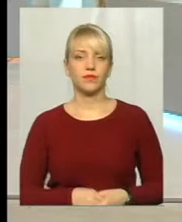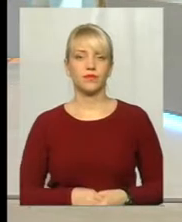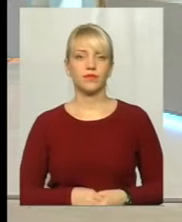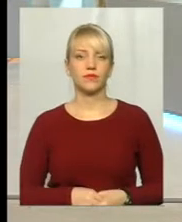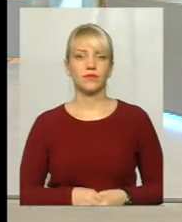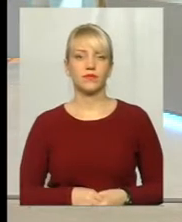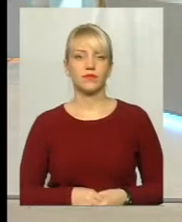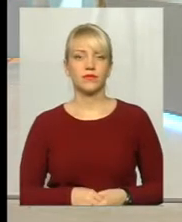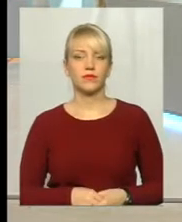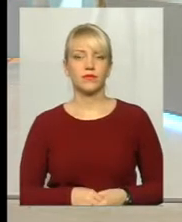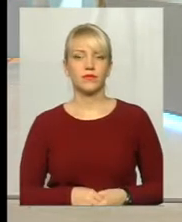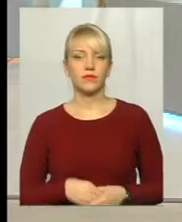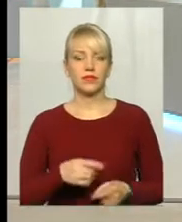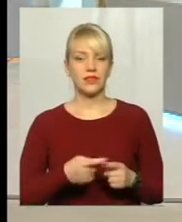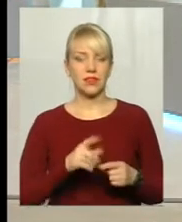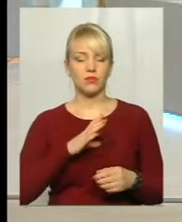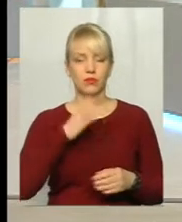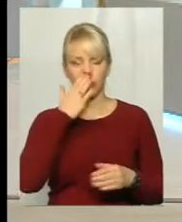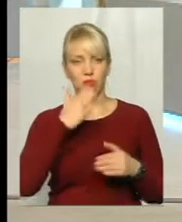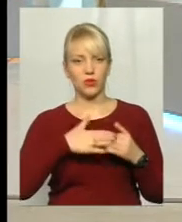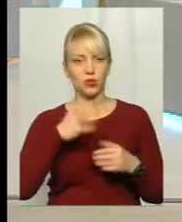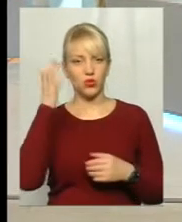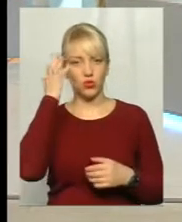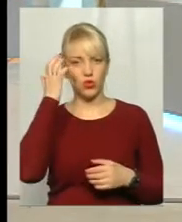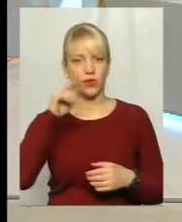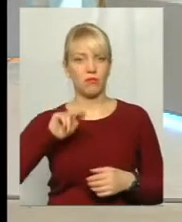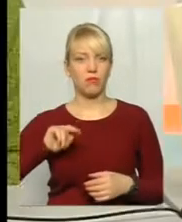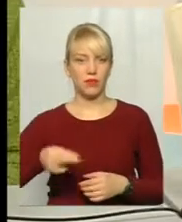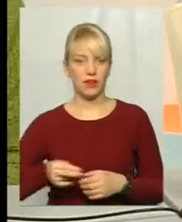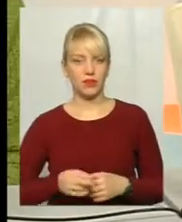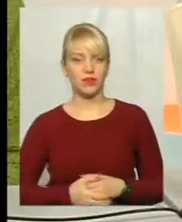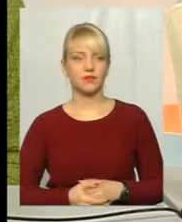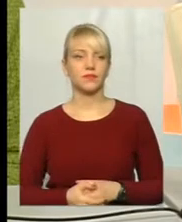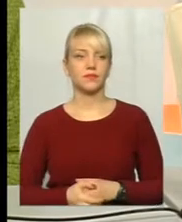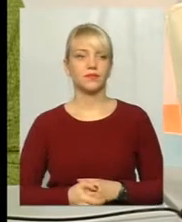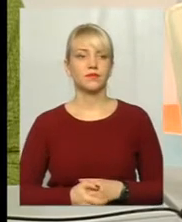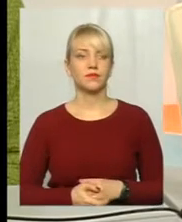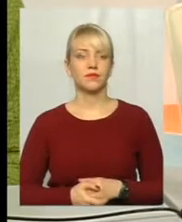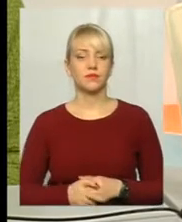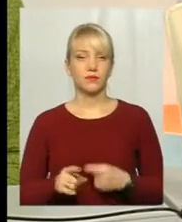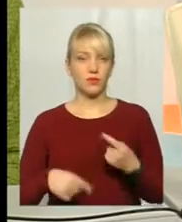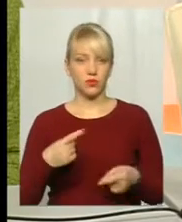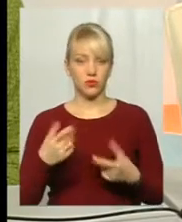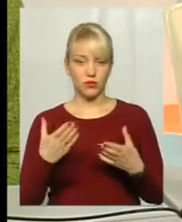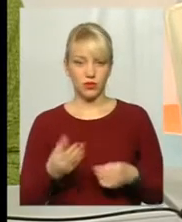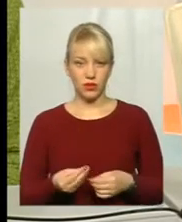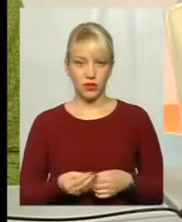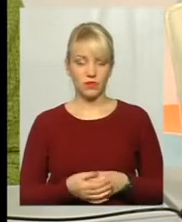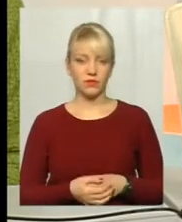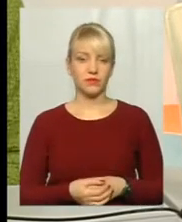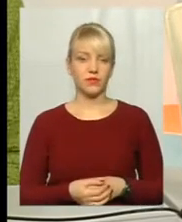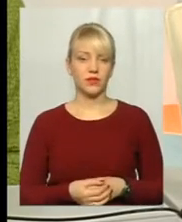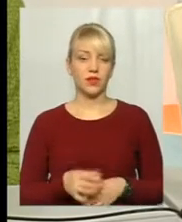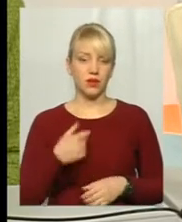Буквали це були напередодні цієї черної п'яси, яку ви там говорили, і сказали до цього. На сьогодні я знову опинився у цьому